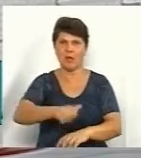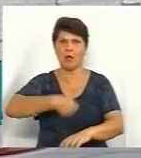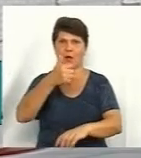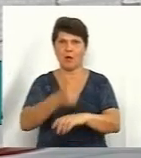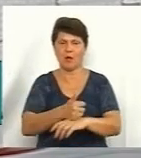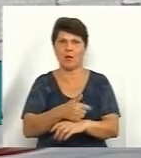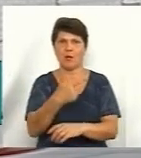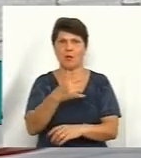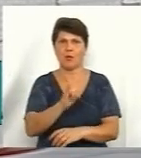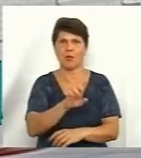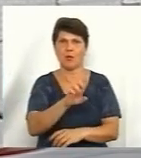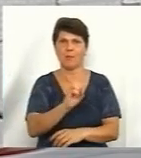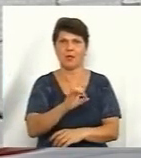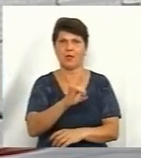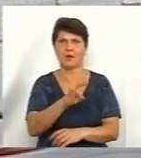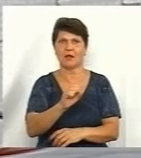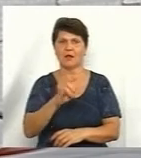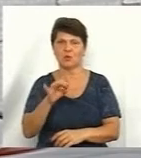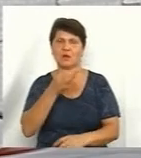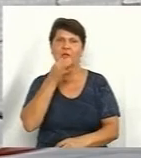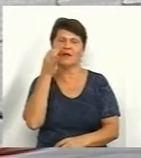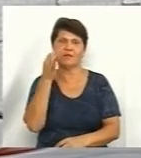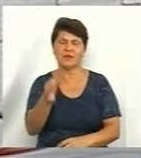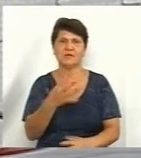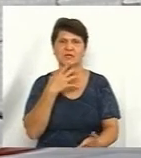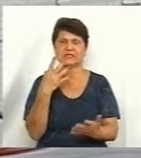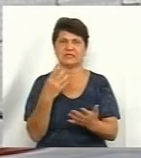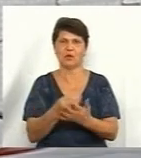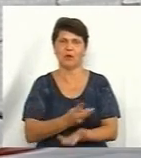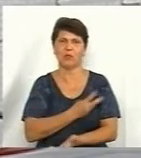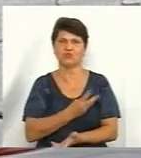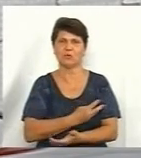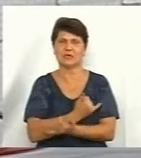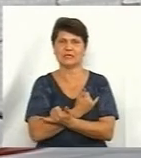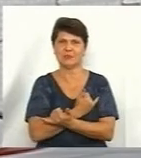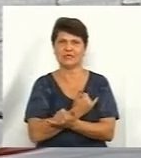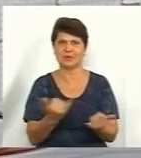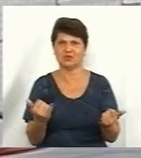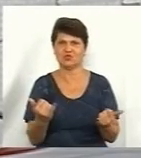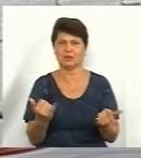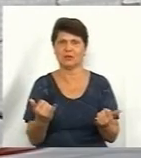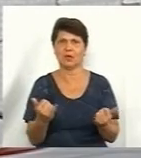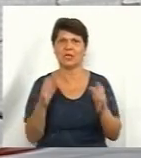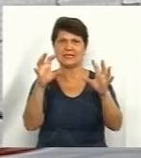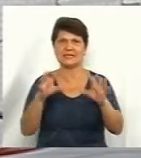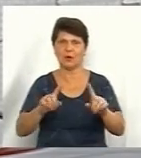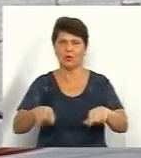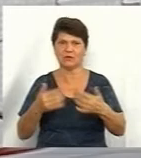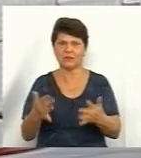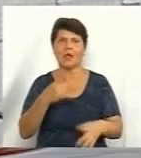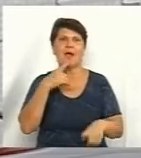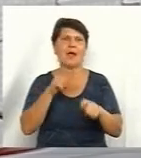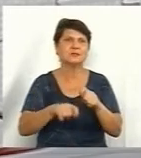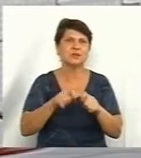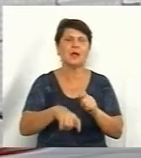висловили свої прохання забезпечити те, що вимагає закон, тобто проведення екологічної експертизи, проведення громадських